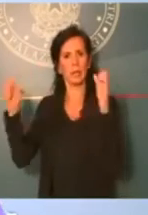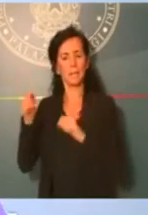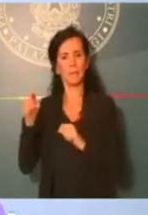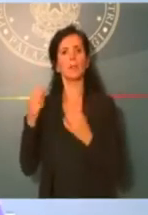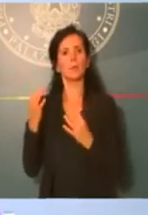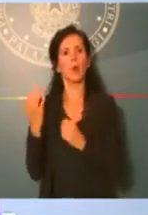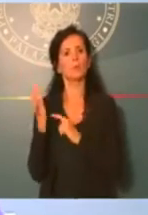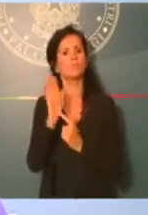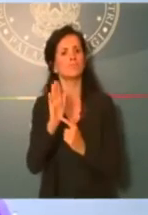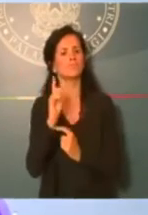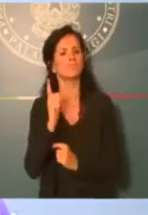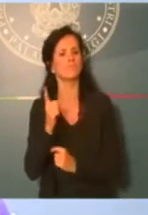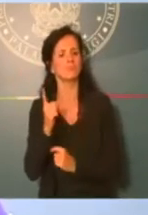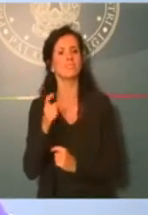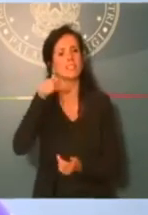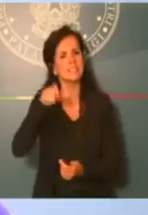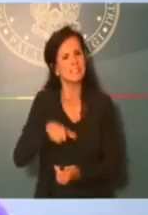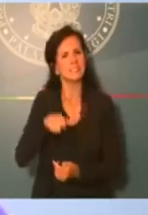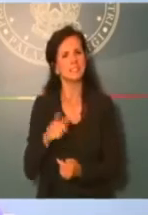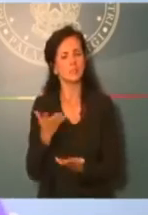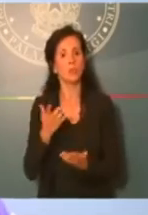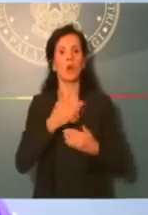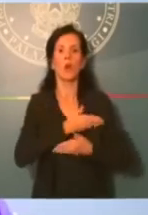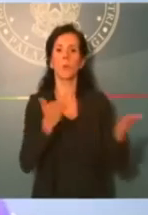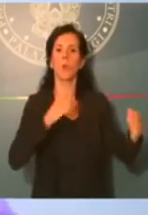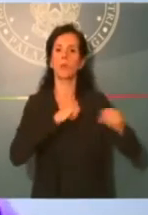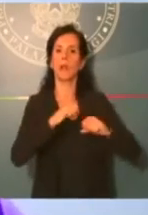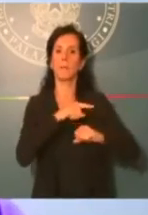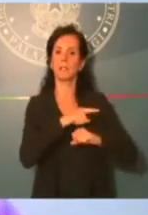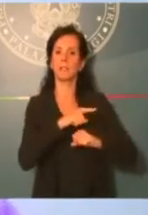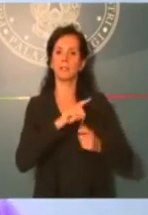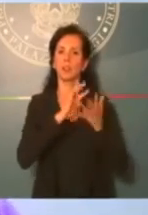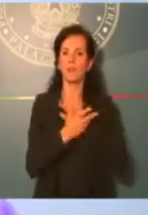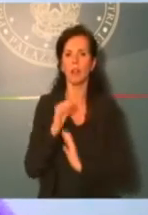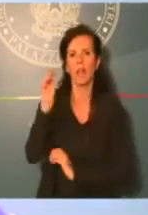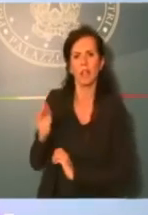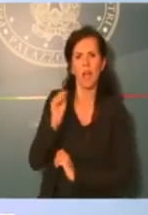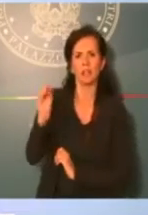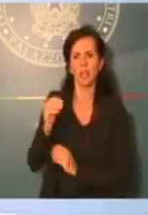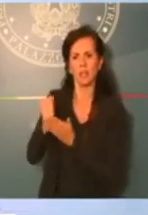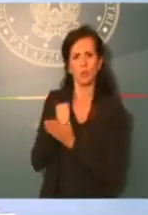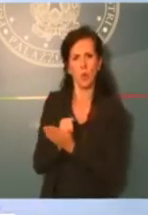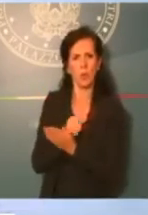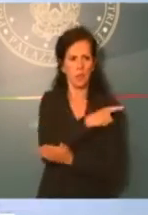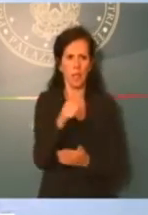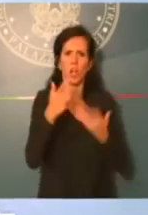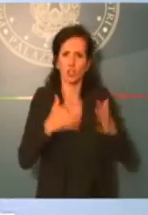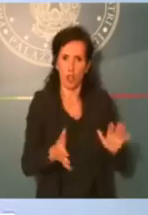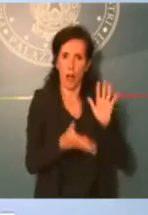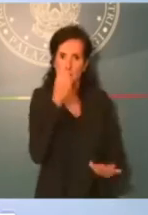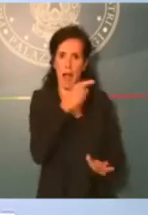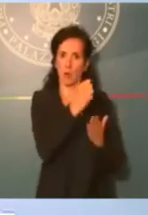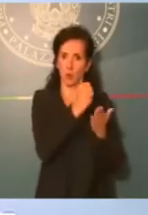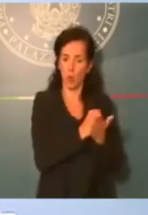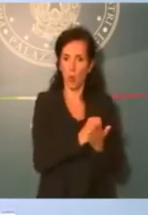grado di insistenza è che la pubblica amministrazione non deve più chiedere dati e documenti che ha già in possesso. allora questo è il momento per fare un